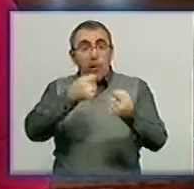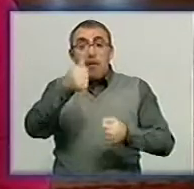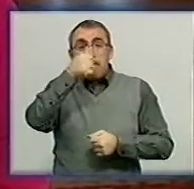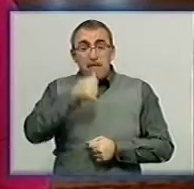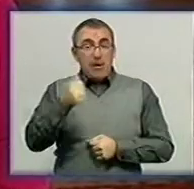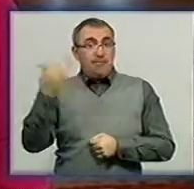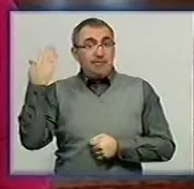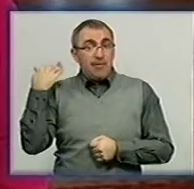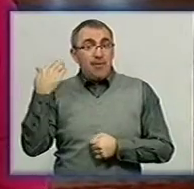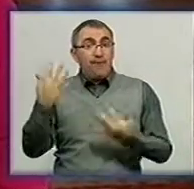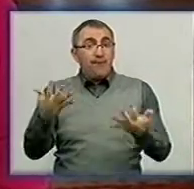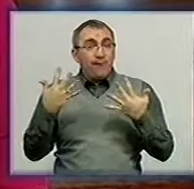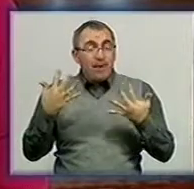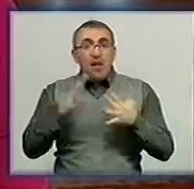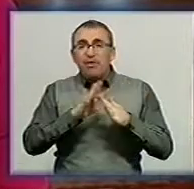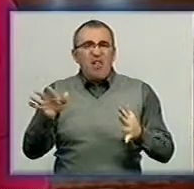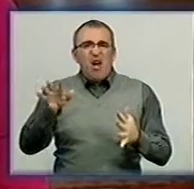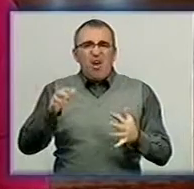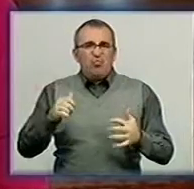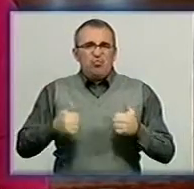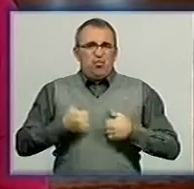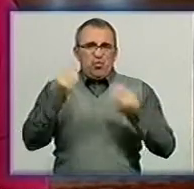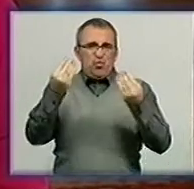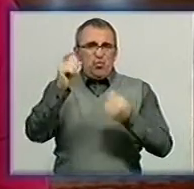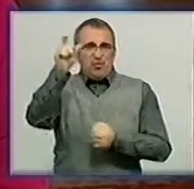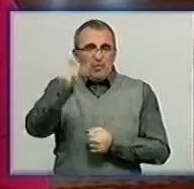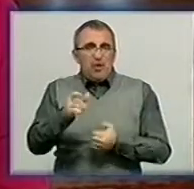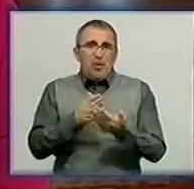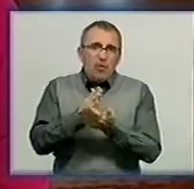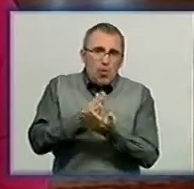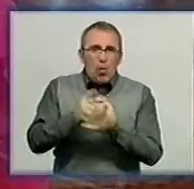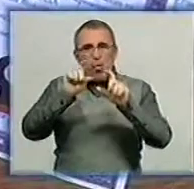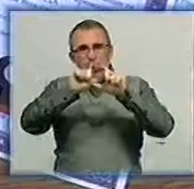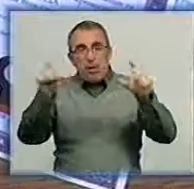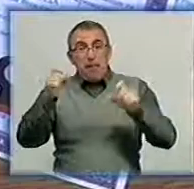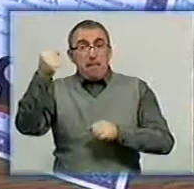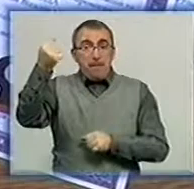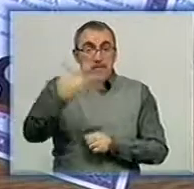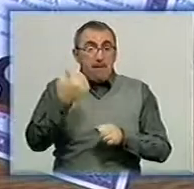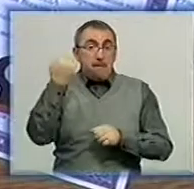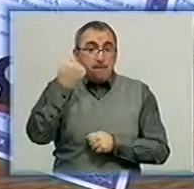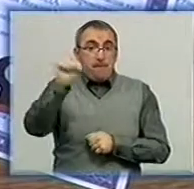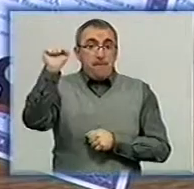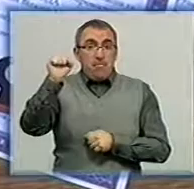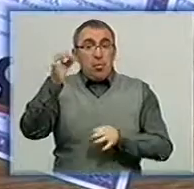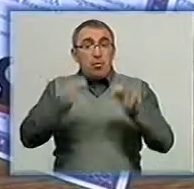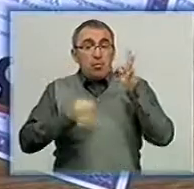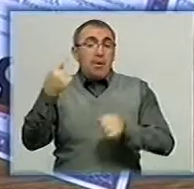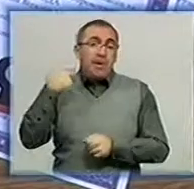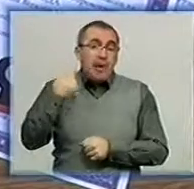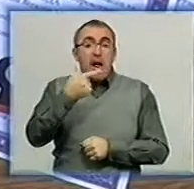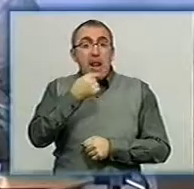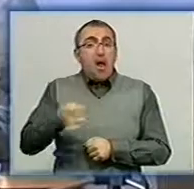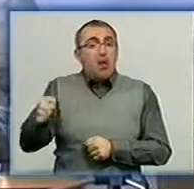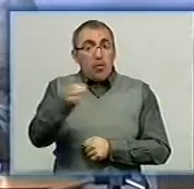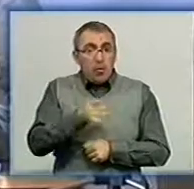тому, щоб відзначити недостойних, на думку громади, чиновників та установ. До п'ятірки переможців потрапили суди Кіровського та Ленінського